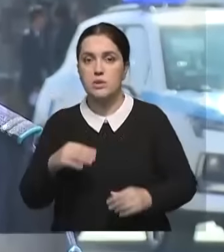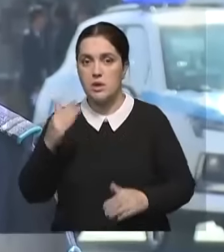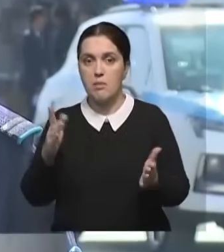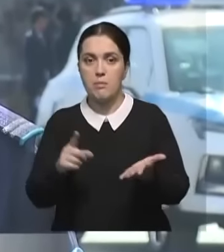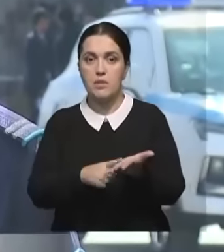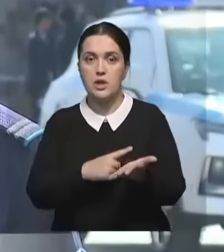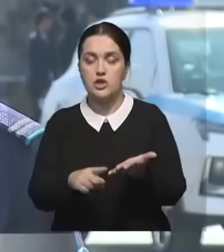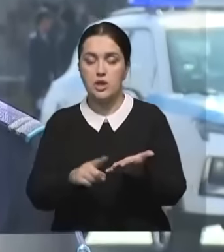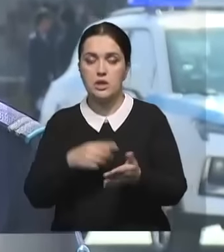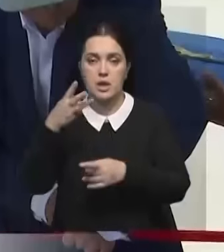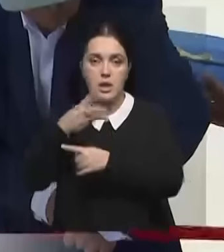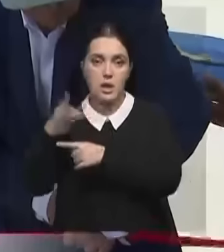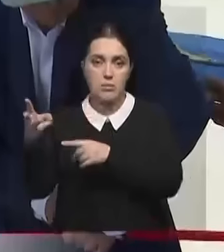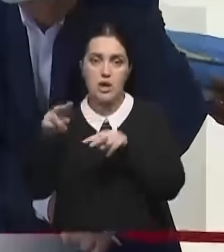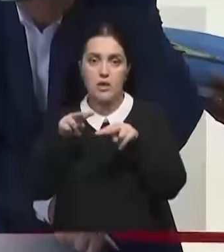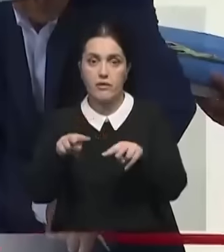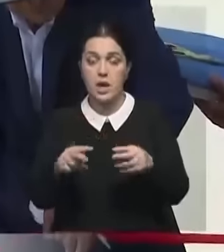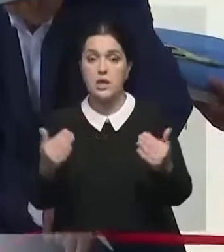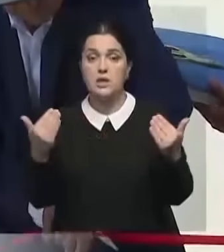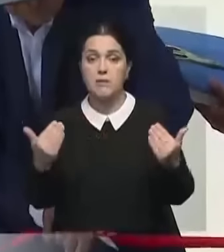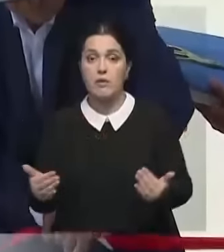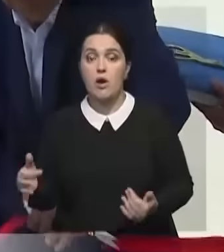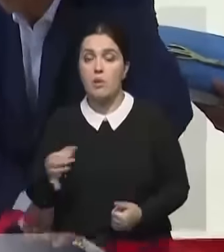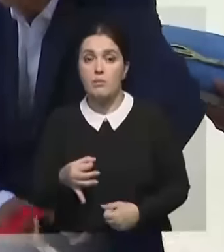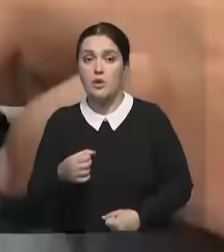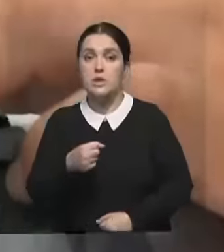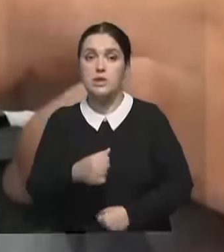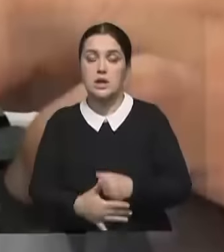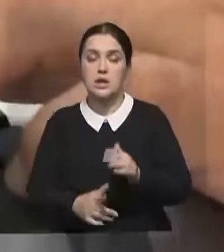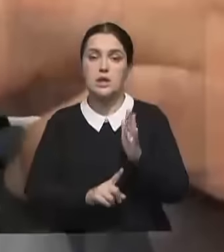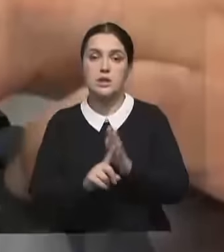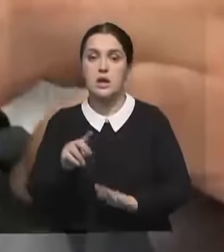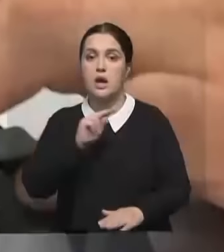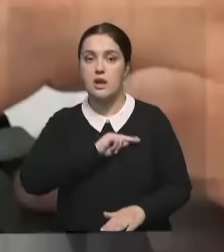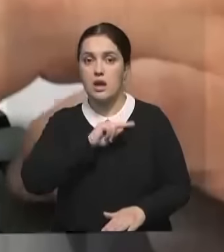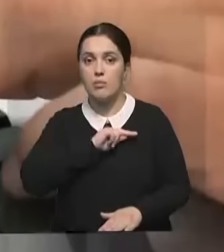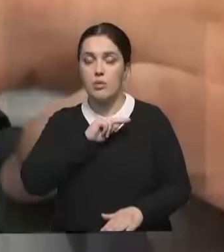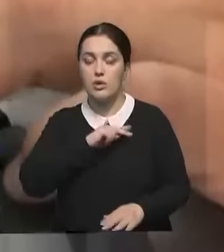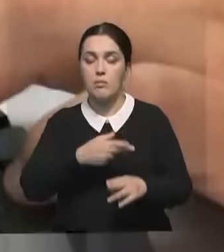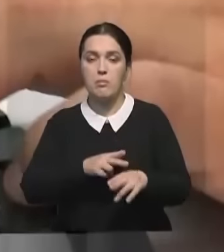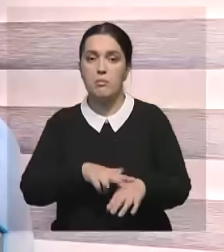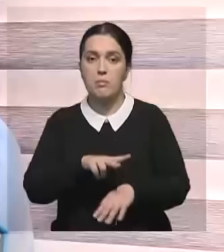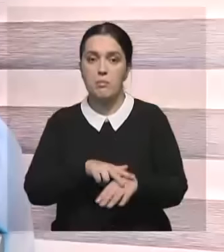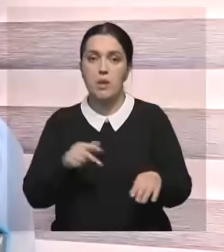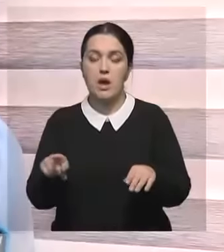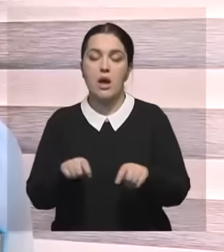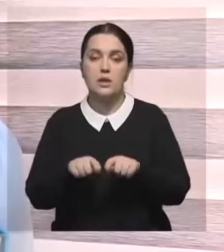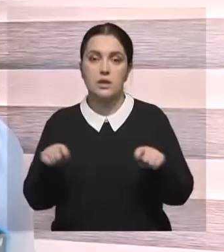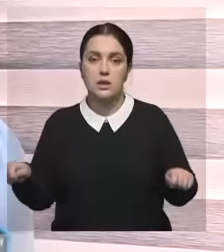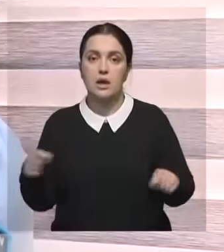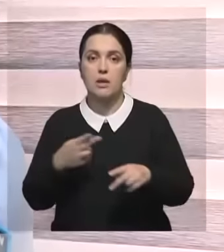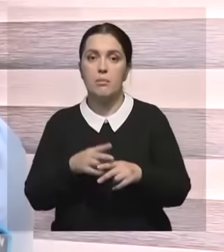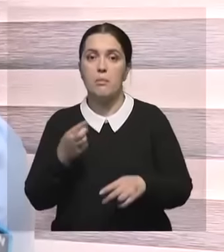и камеры видеонаблюдения. Сегодня же в областном центре приступил к работе новый участковый пункт полиции. Открыли его в жилом